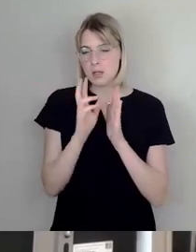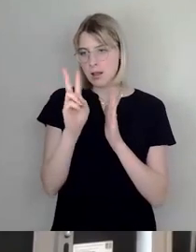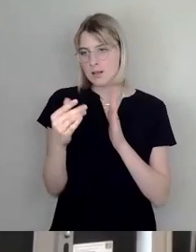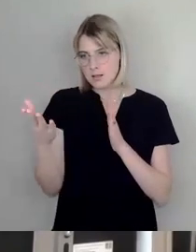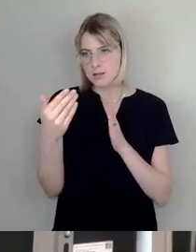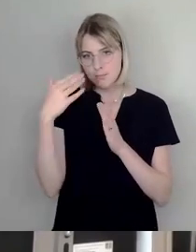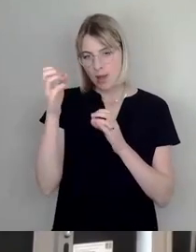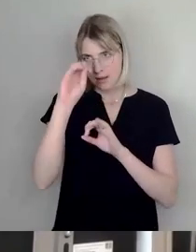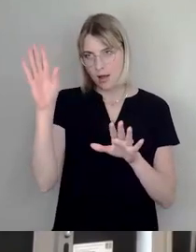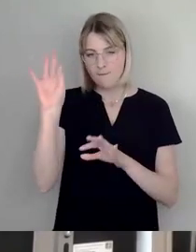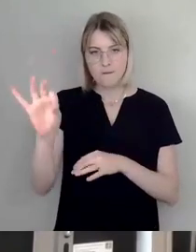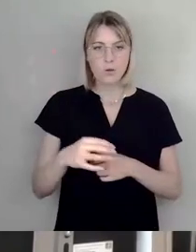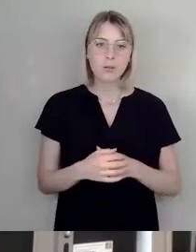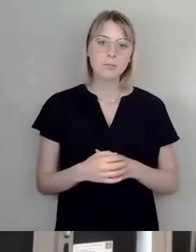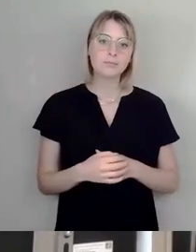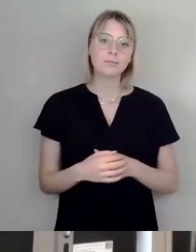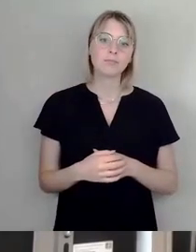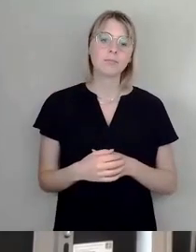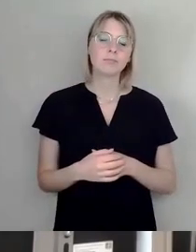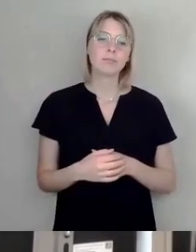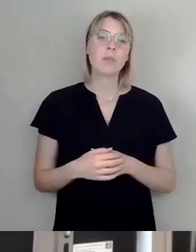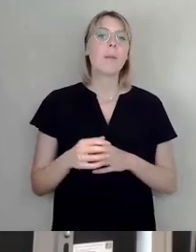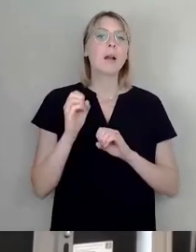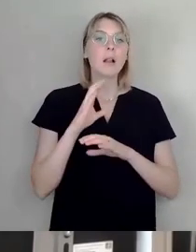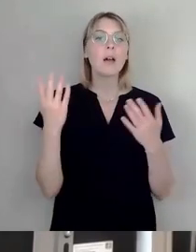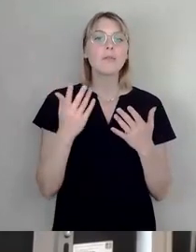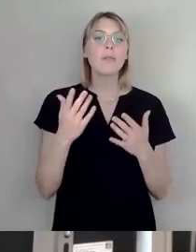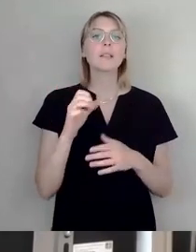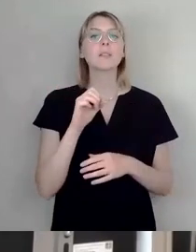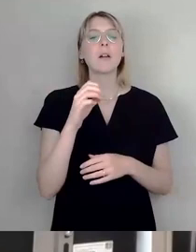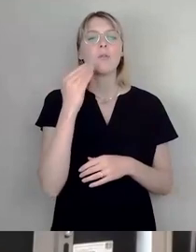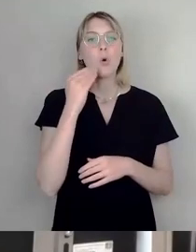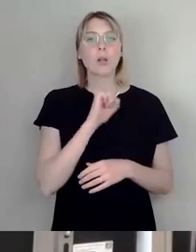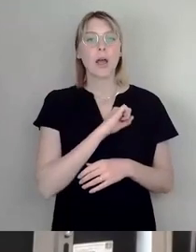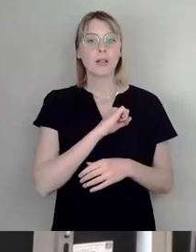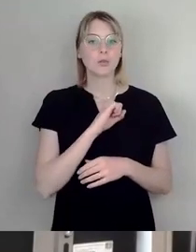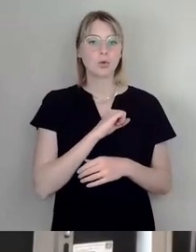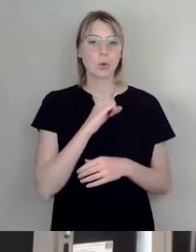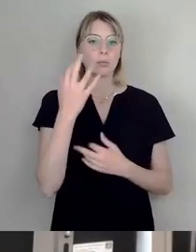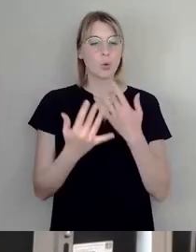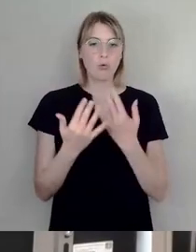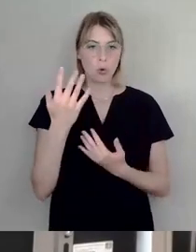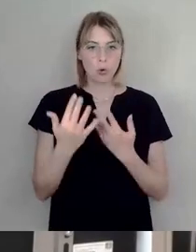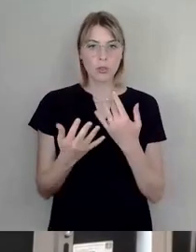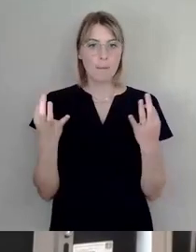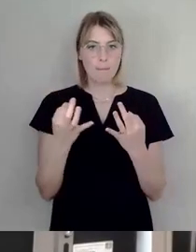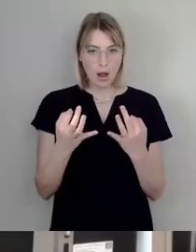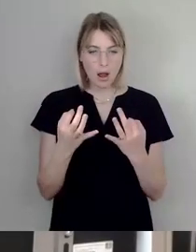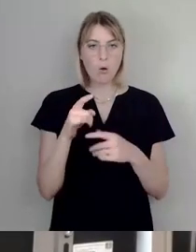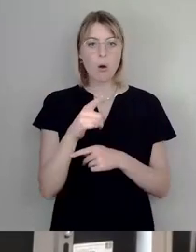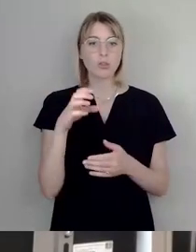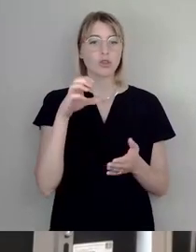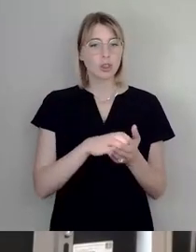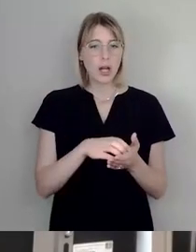übrig bleibt, ist das Thema Wohneigentumsquote. Was übrig bleibt, ist das Thema, dass wir als Stadt ja auch einige Flächen im Zuge des Bonovia